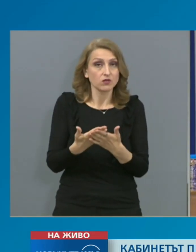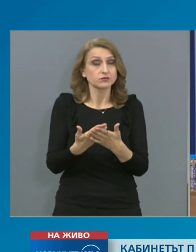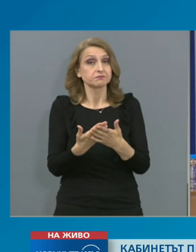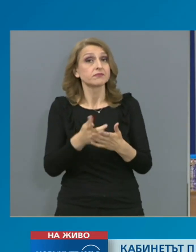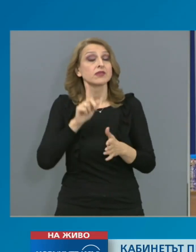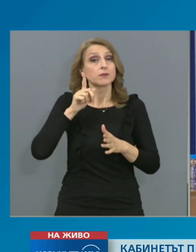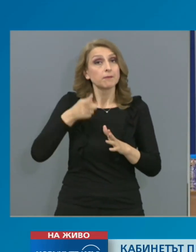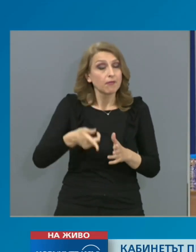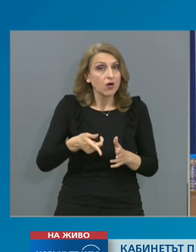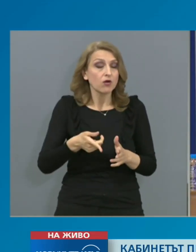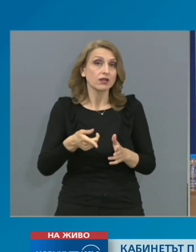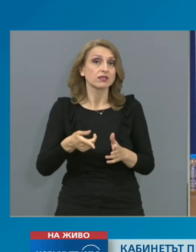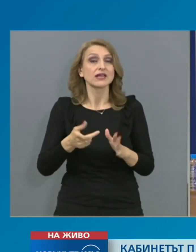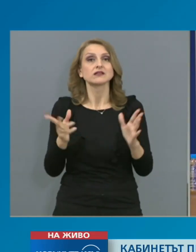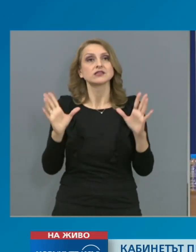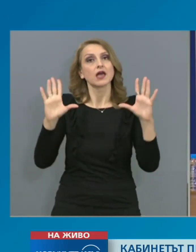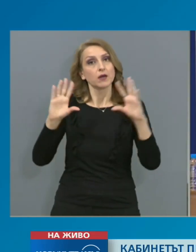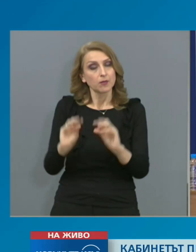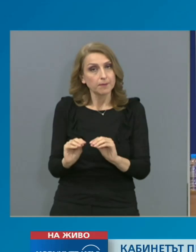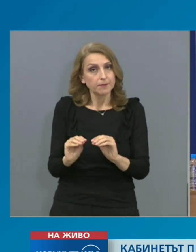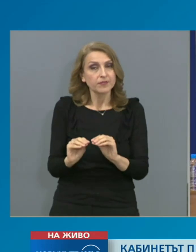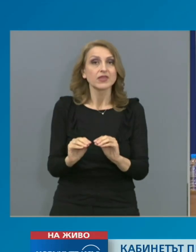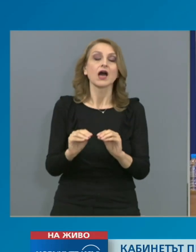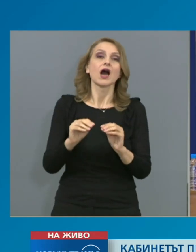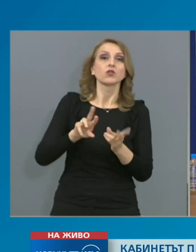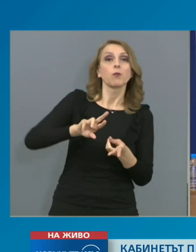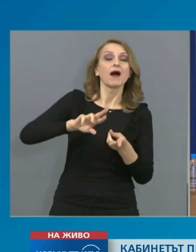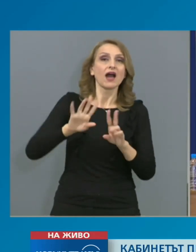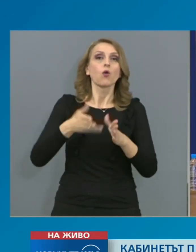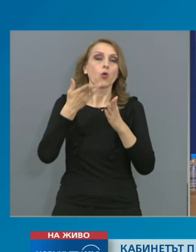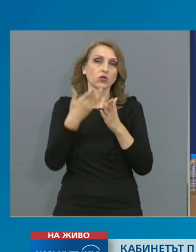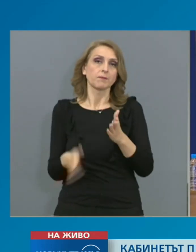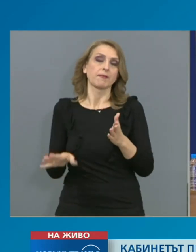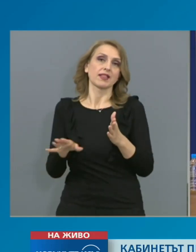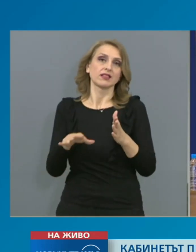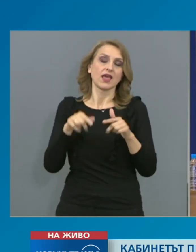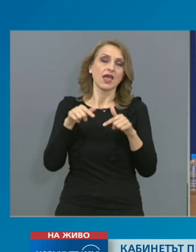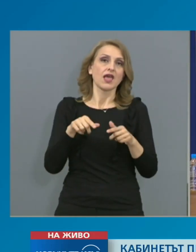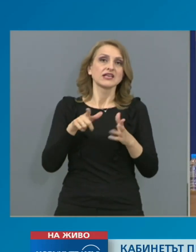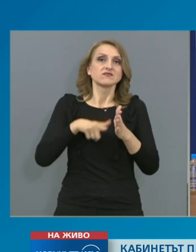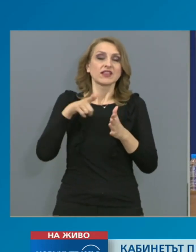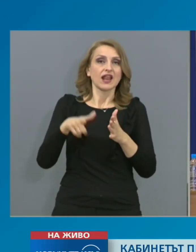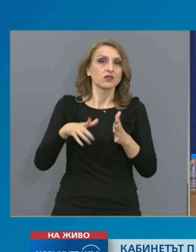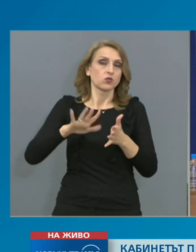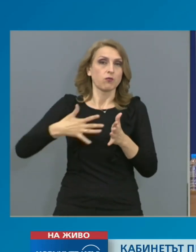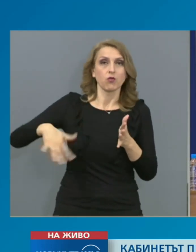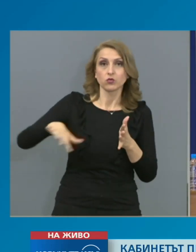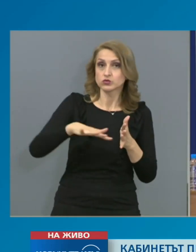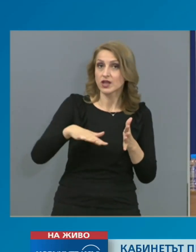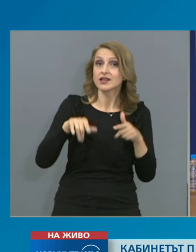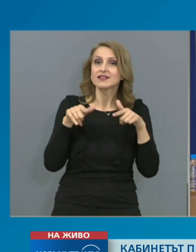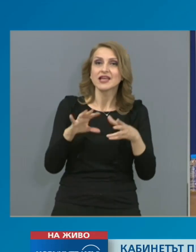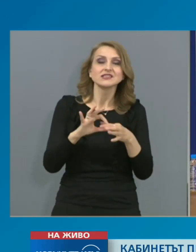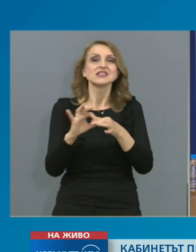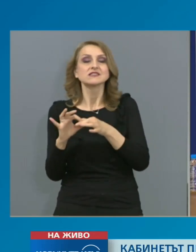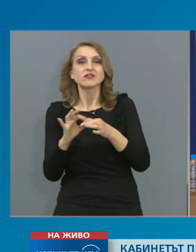се погасили от мяната на извареното положение, защото те са обвързани с срокове на